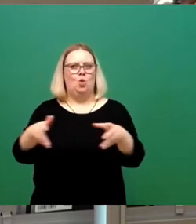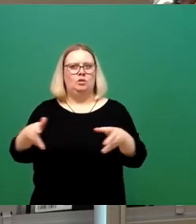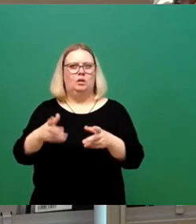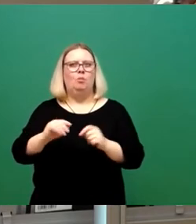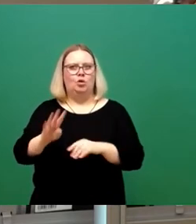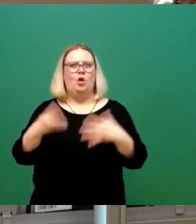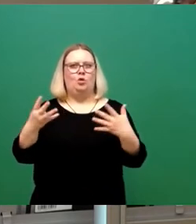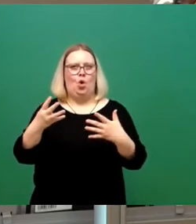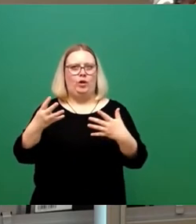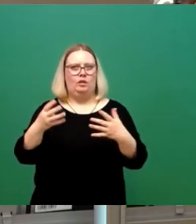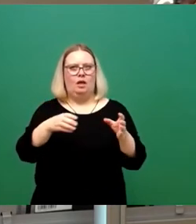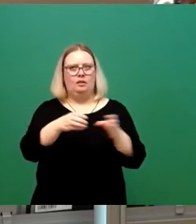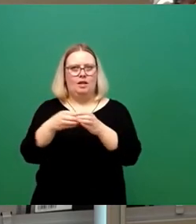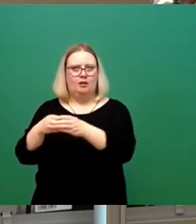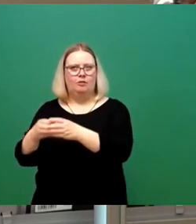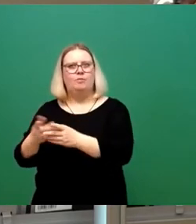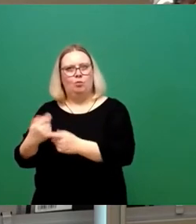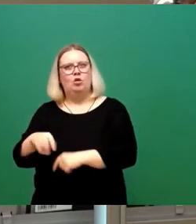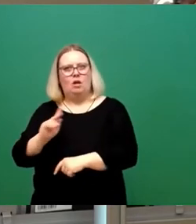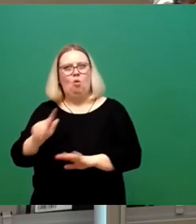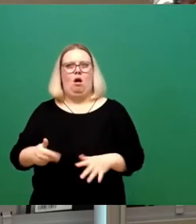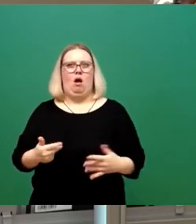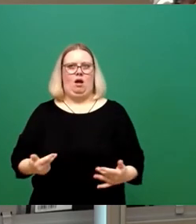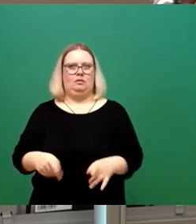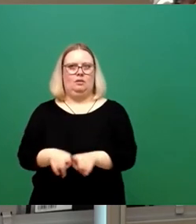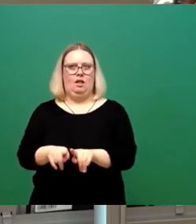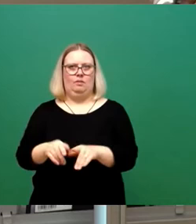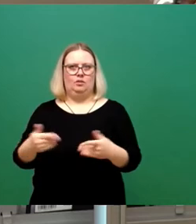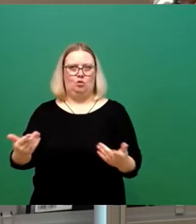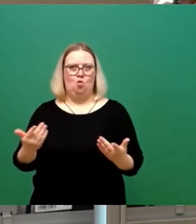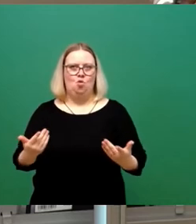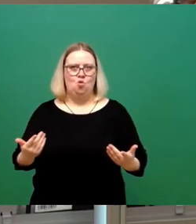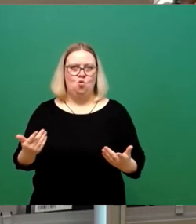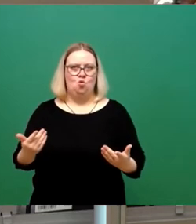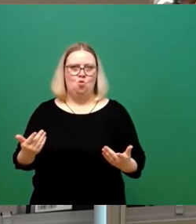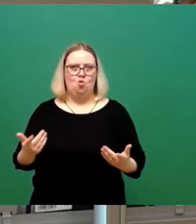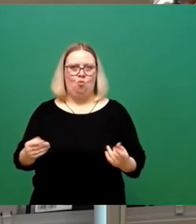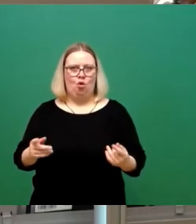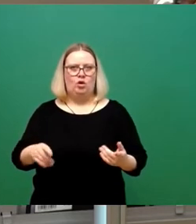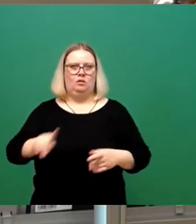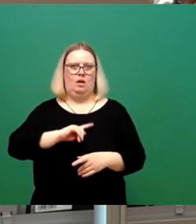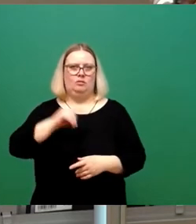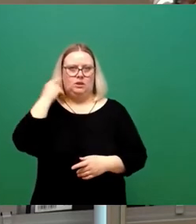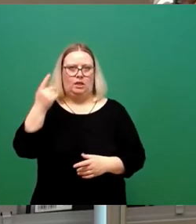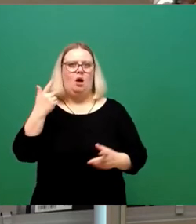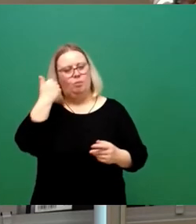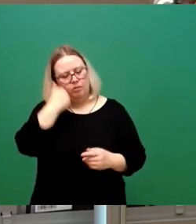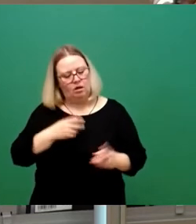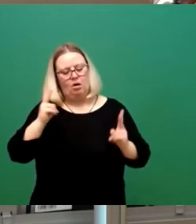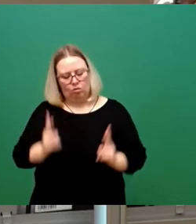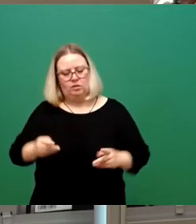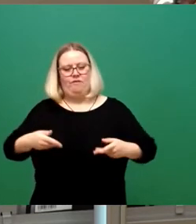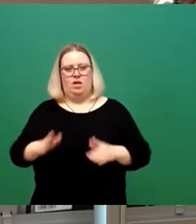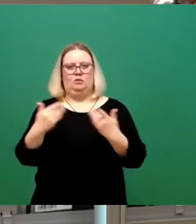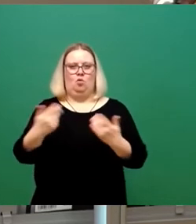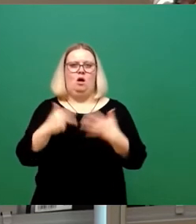Dezernate, davon eins des Oberbürgermeisters, also genau auch diese acht weiteren Dezernate. Und deswegen, bitte lassen Sie uns diesen Weg heute gehen